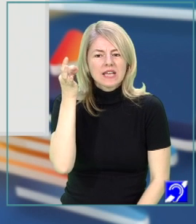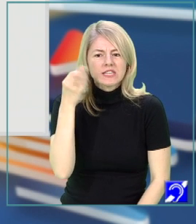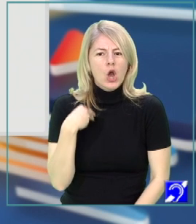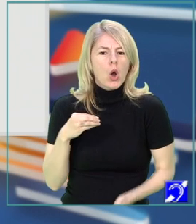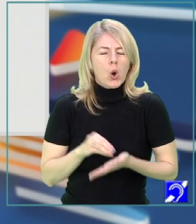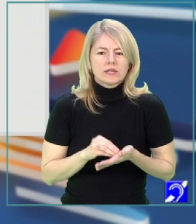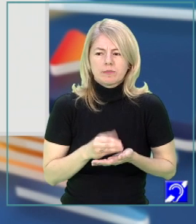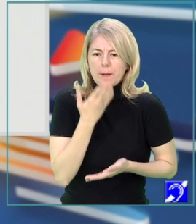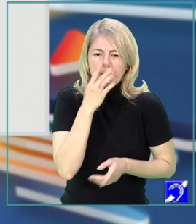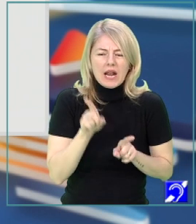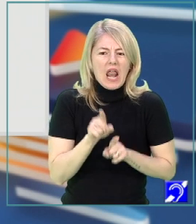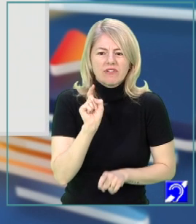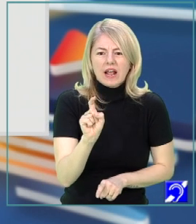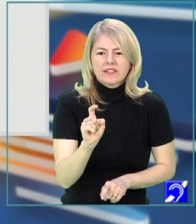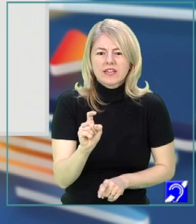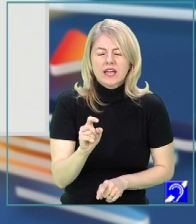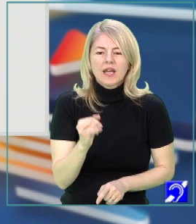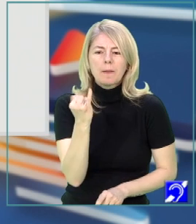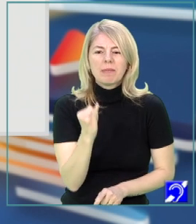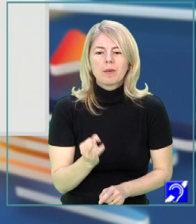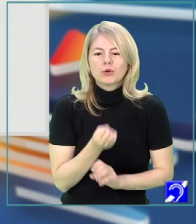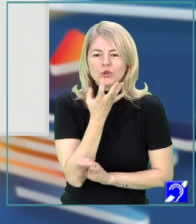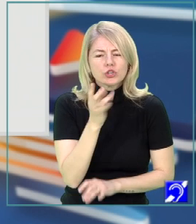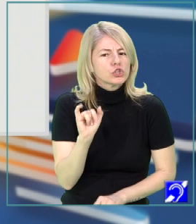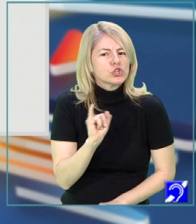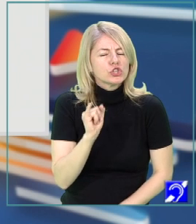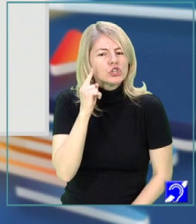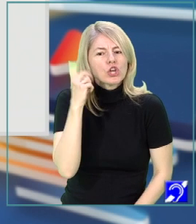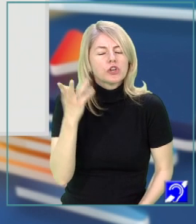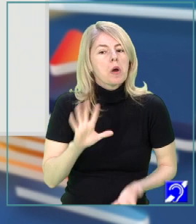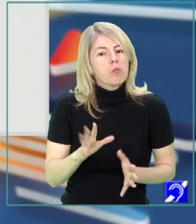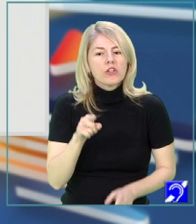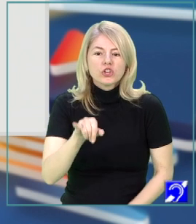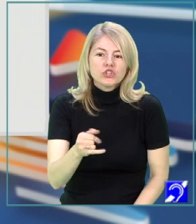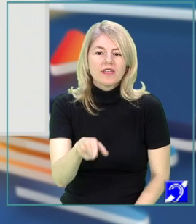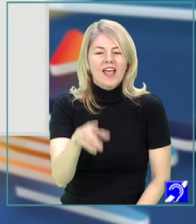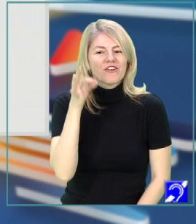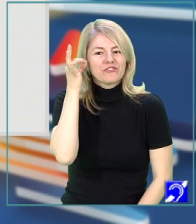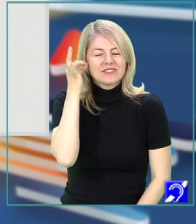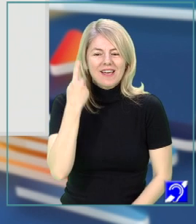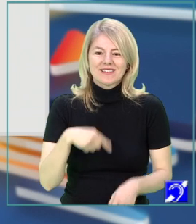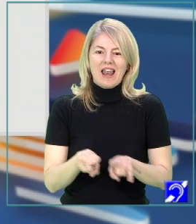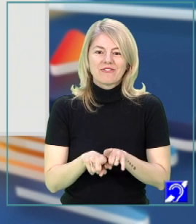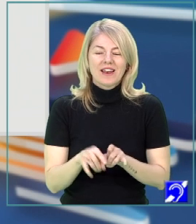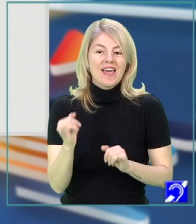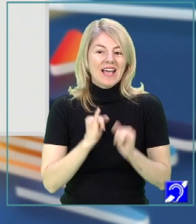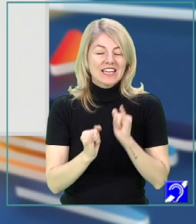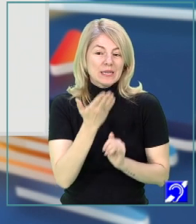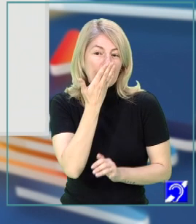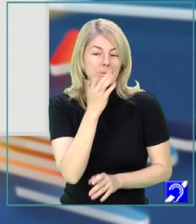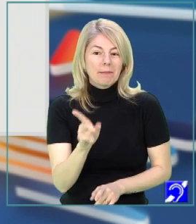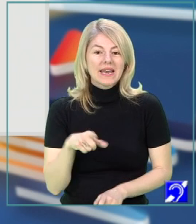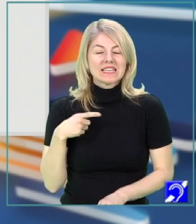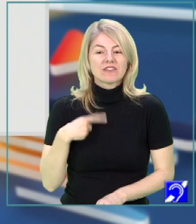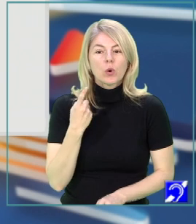o simte ca și tine plăpându-l stânjenel și cine știe dacă n-o fi visând și el. Grădina apare, deci, să fie